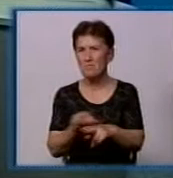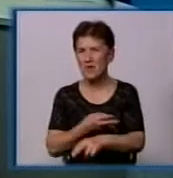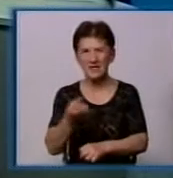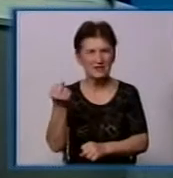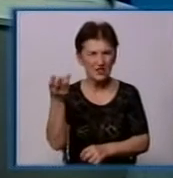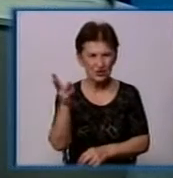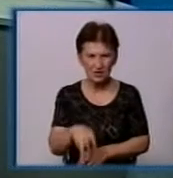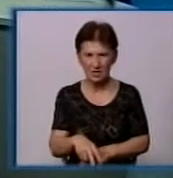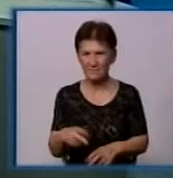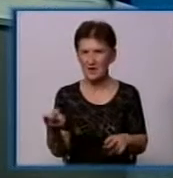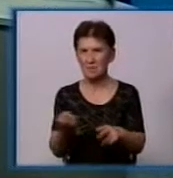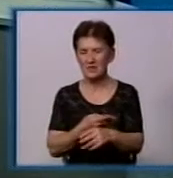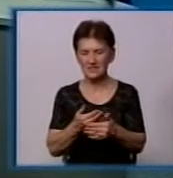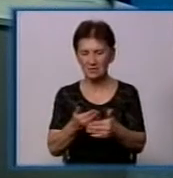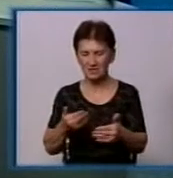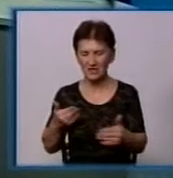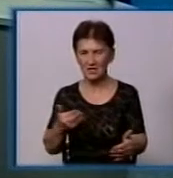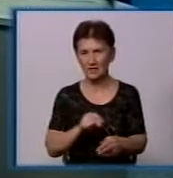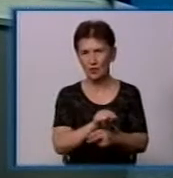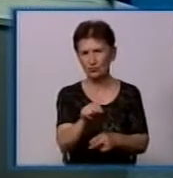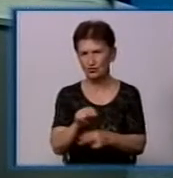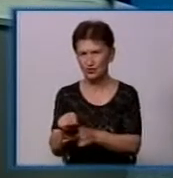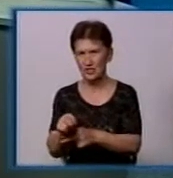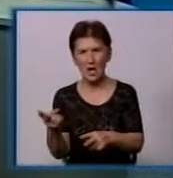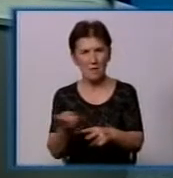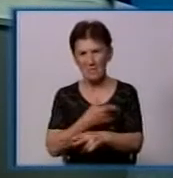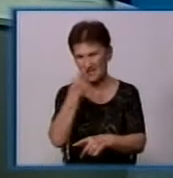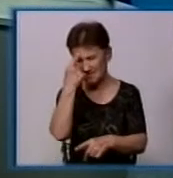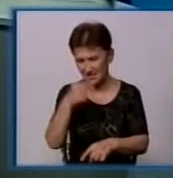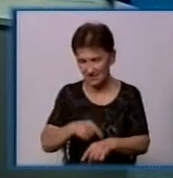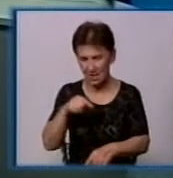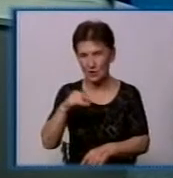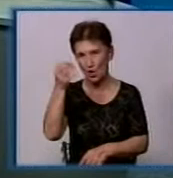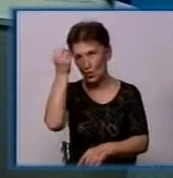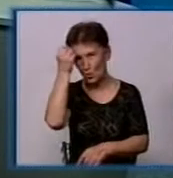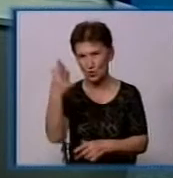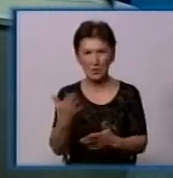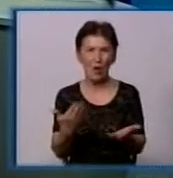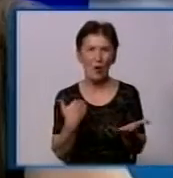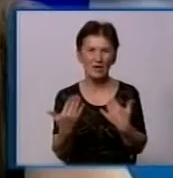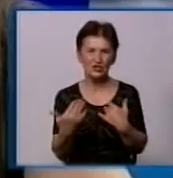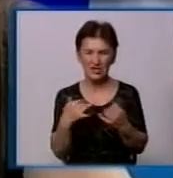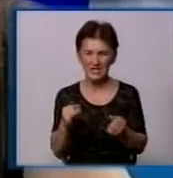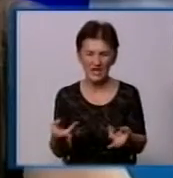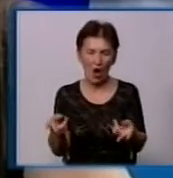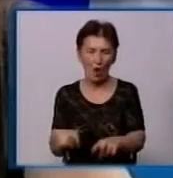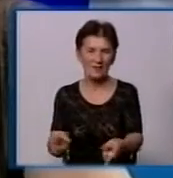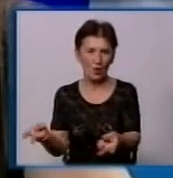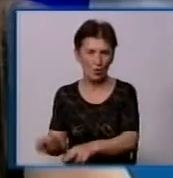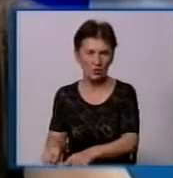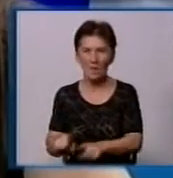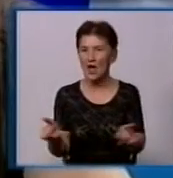предварительного обучення, без соціального сознання, культури обращення з відходами, без того, що може бути